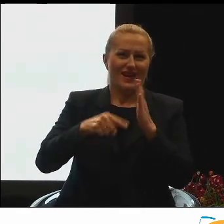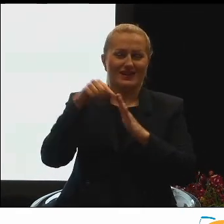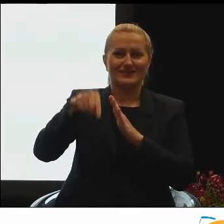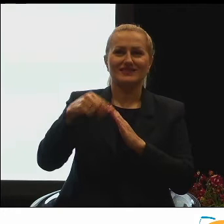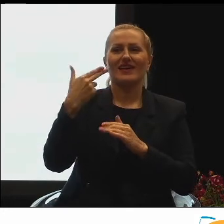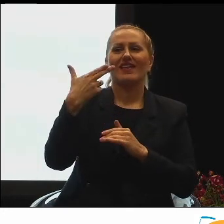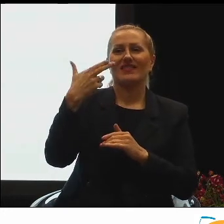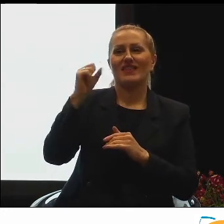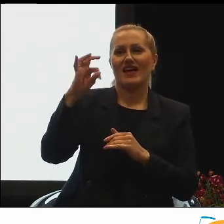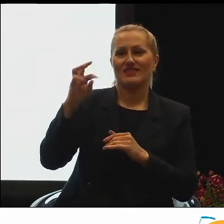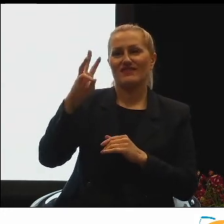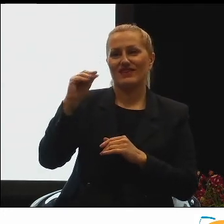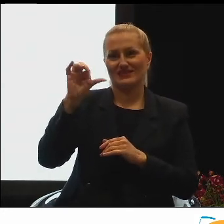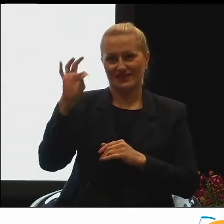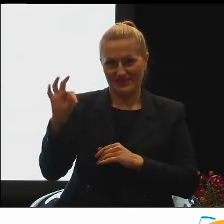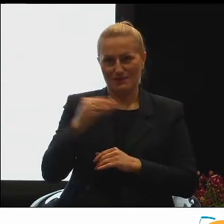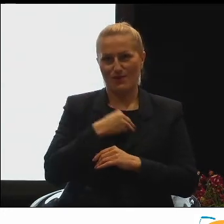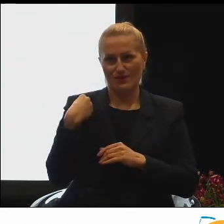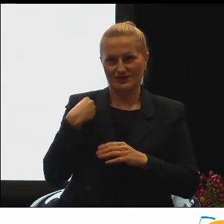liście, czyli NatWest Polska.